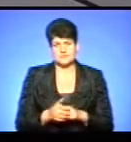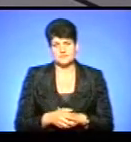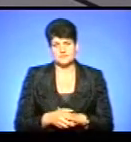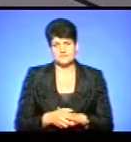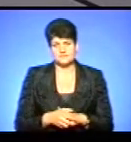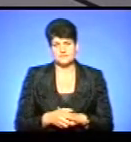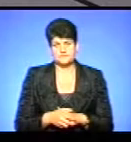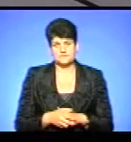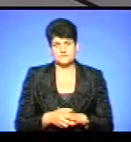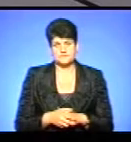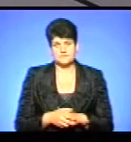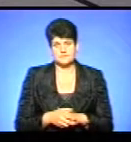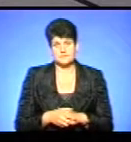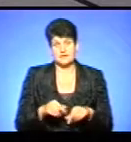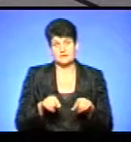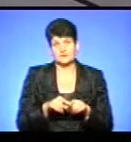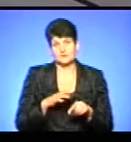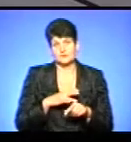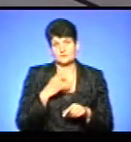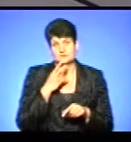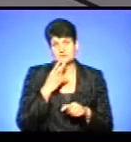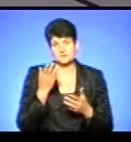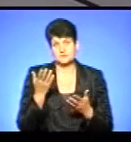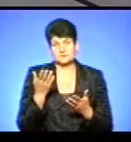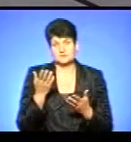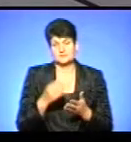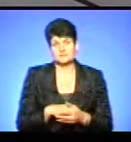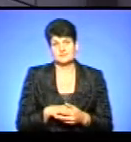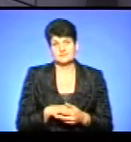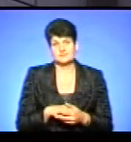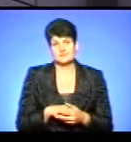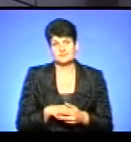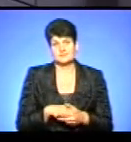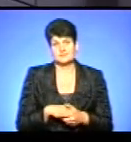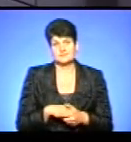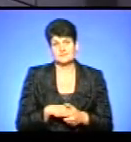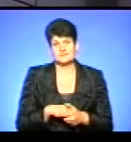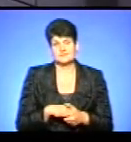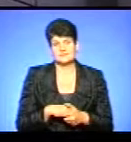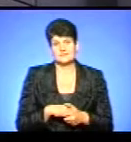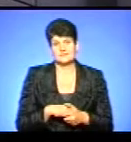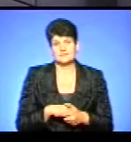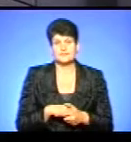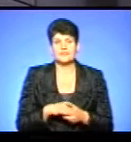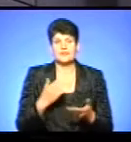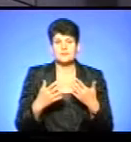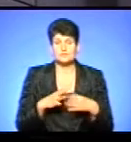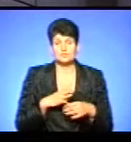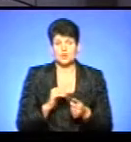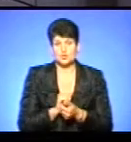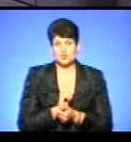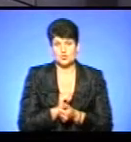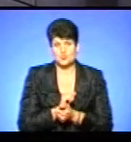І так, було смішно. я там фоткав, і показував, що тут його класно. Якби була суша,